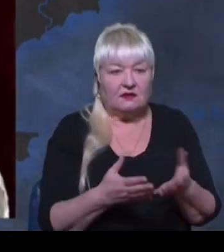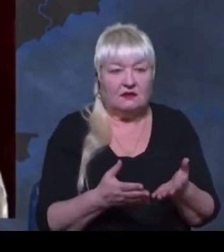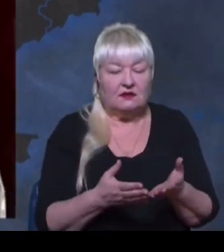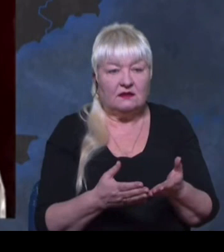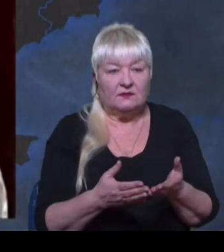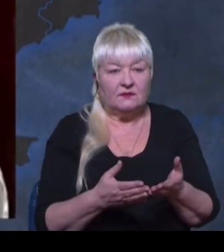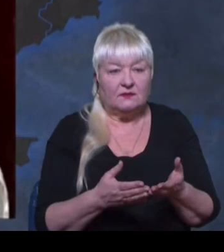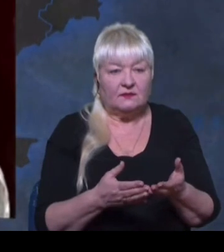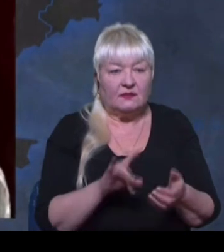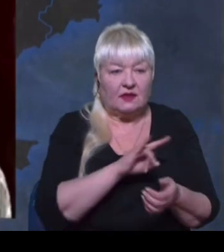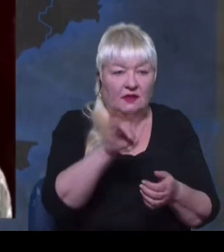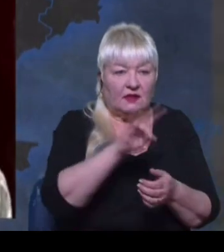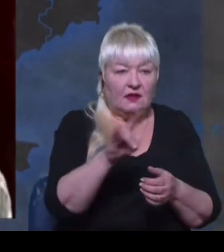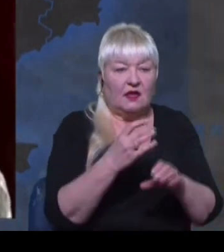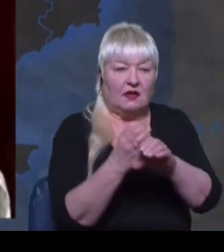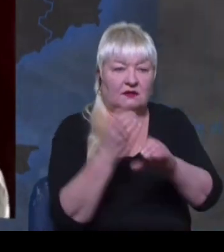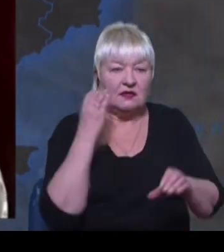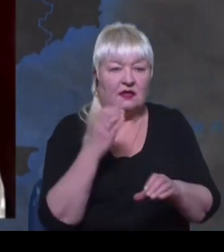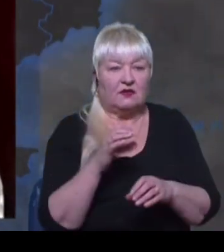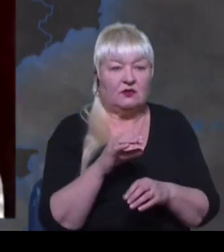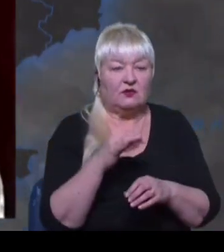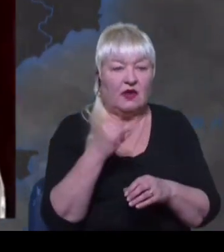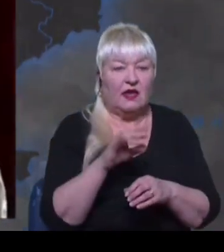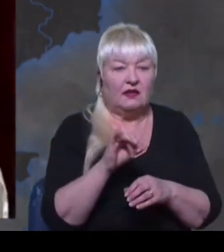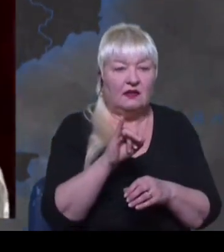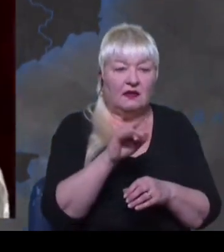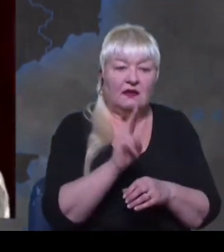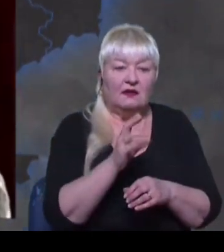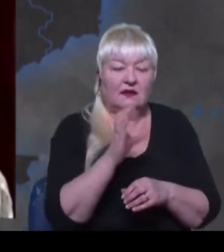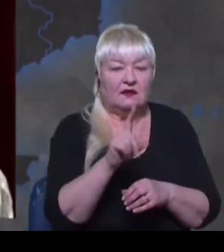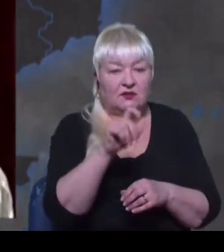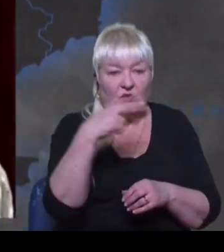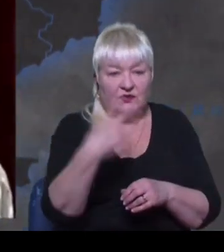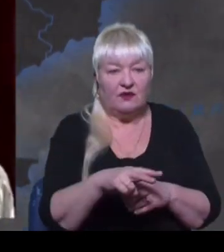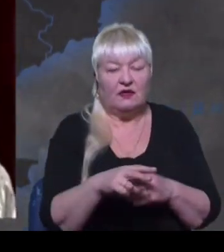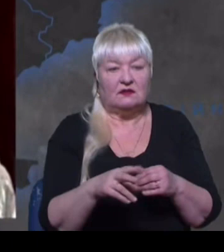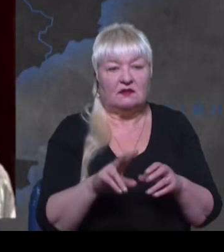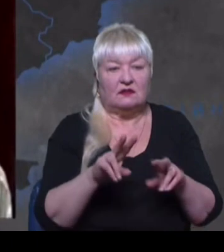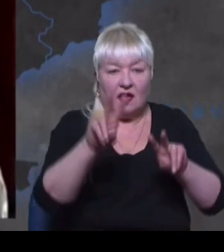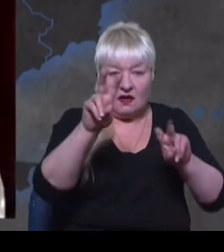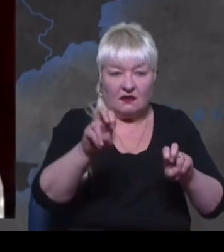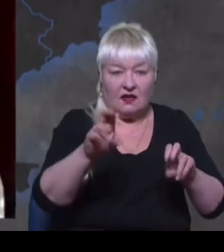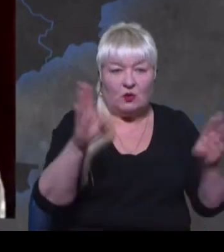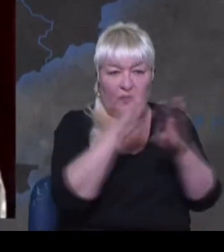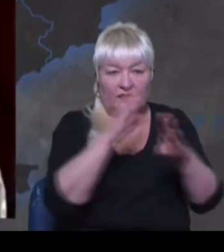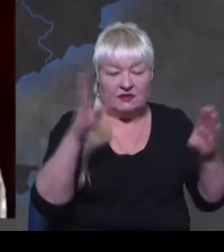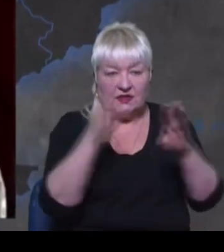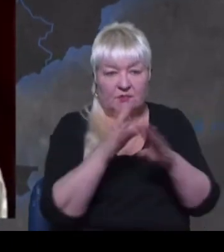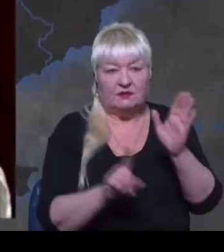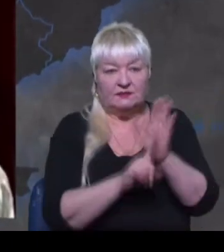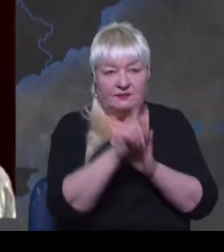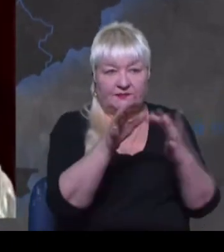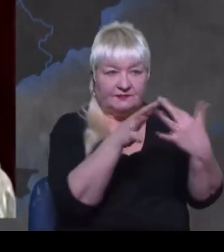F-16 із ракетою A-120 із класу повітря-повітря вступають у бої із їхньою